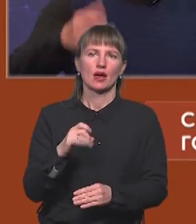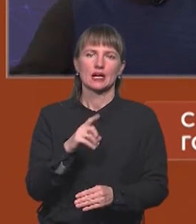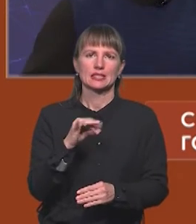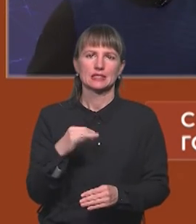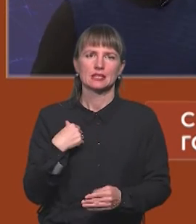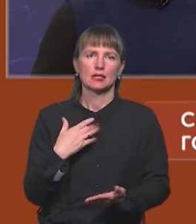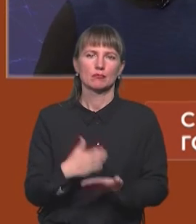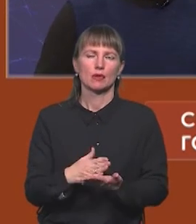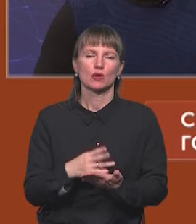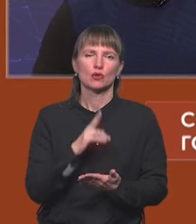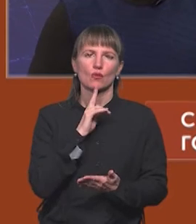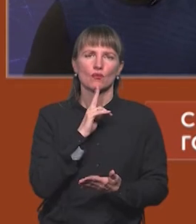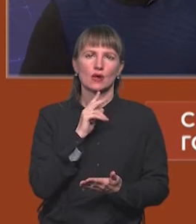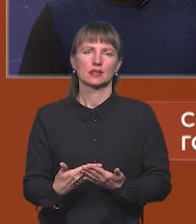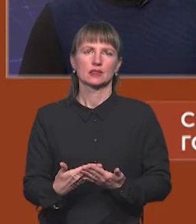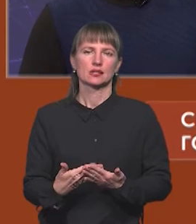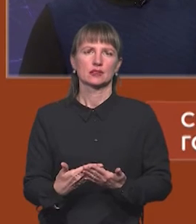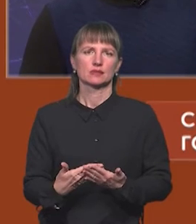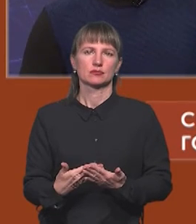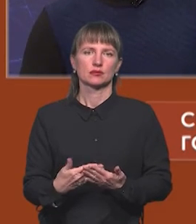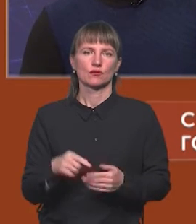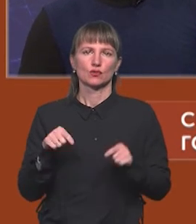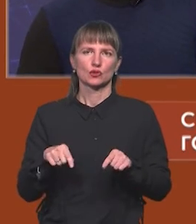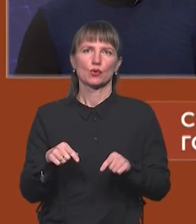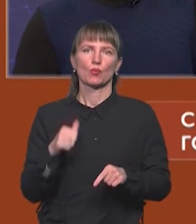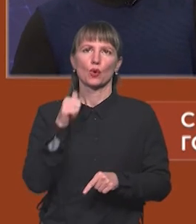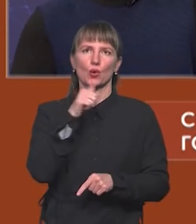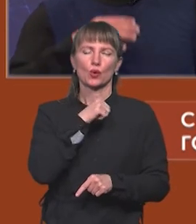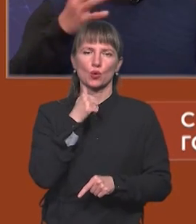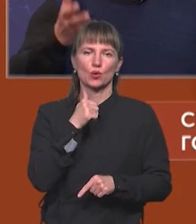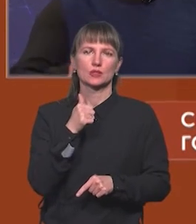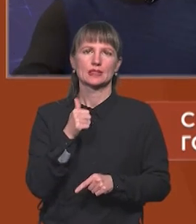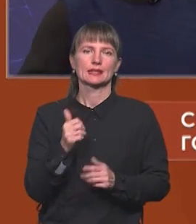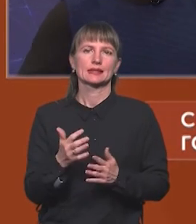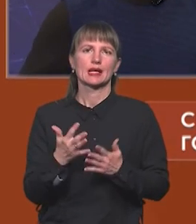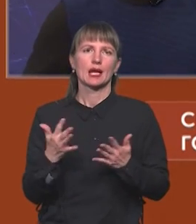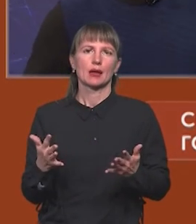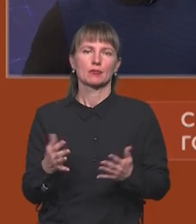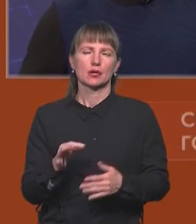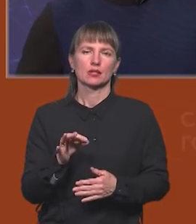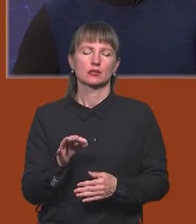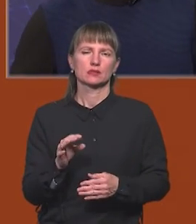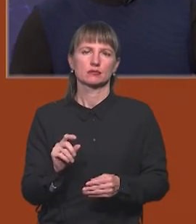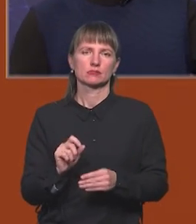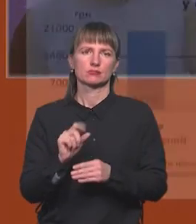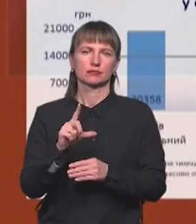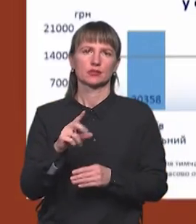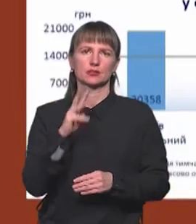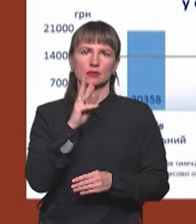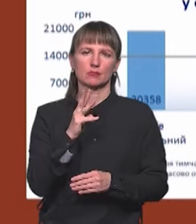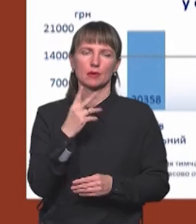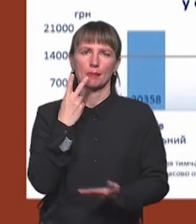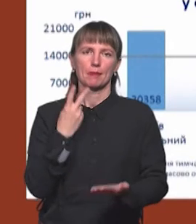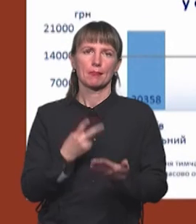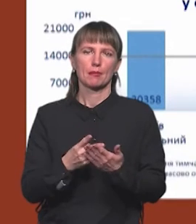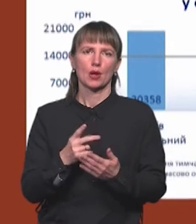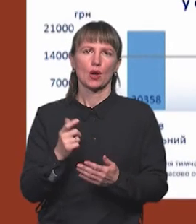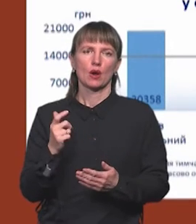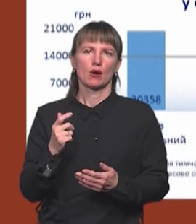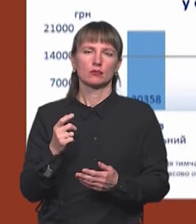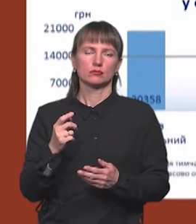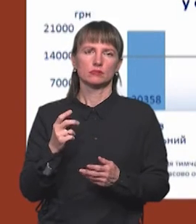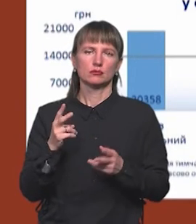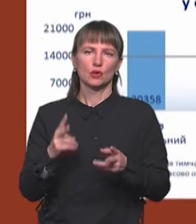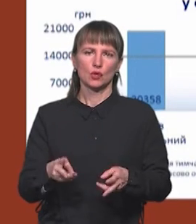тобто я маю на увазі темпи росту. В цьому році ледь не найбільший приріст заробітної плати показує готельне-ресторанне господарство.